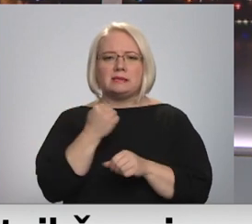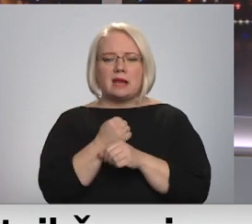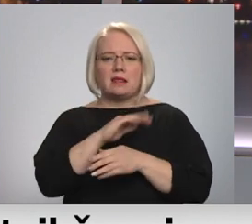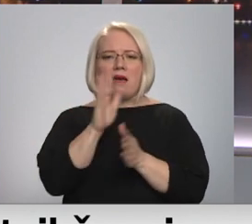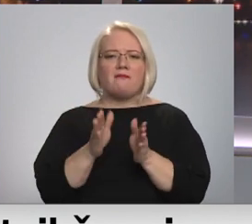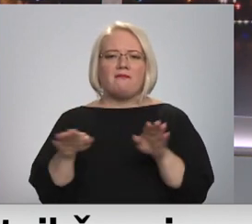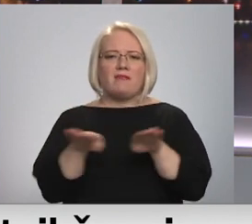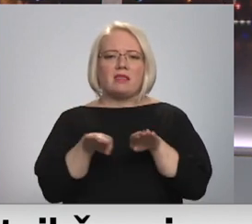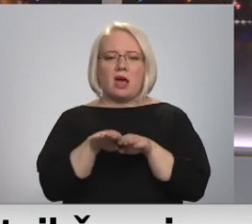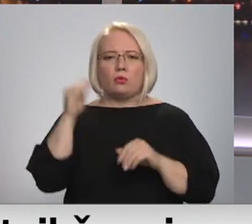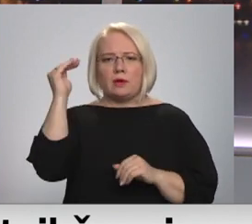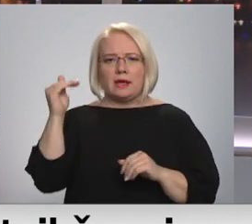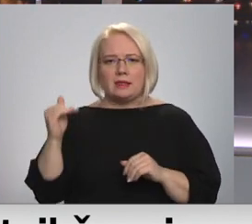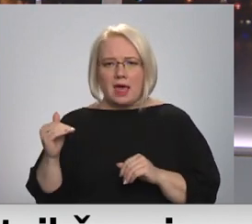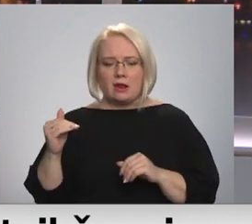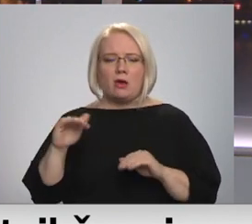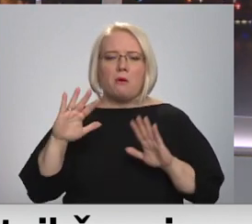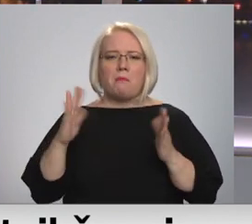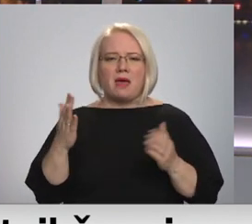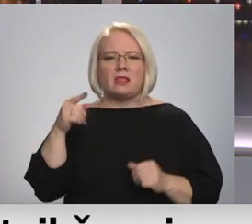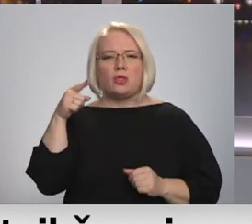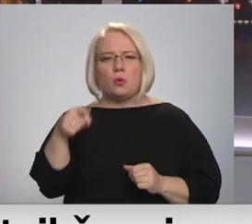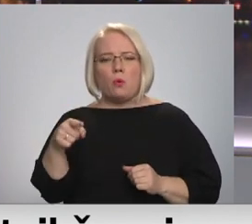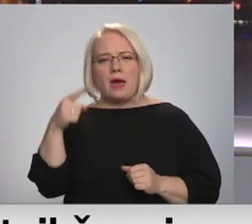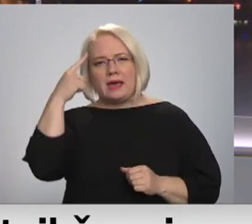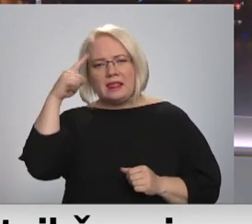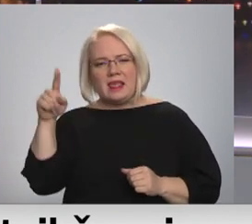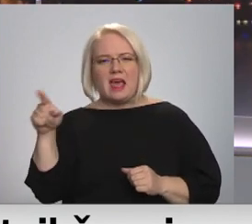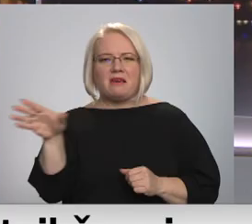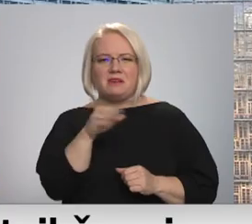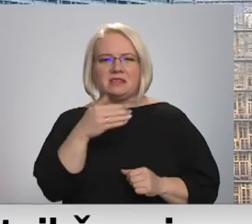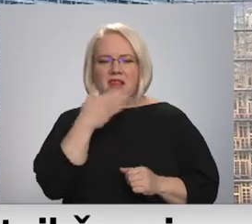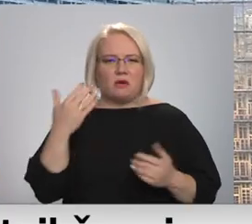algas aprieķināšanai dalība valstīs, taču šo ideju nevisi uztver ar sajūsmu.